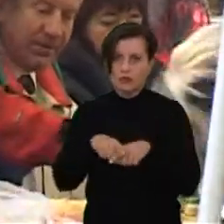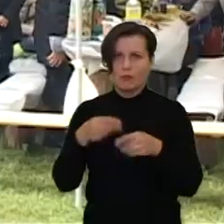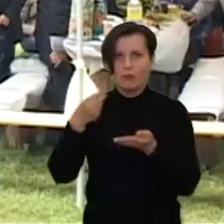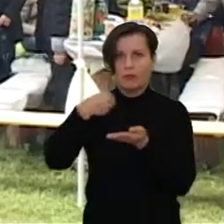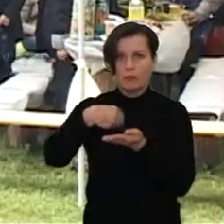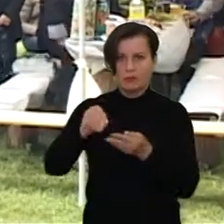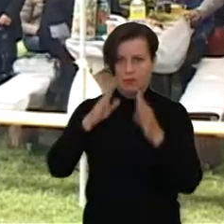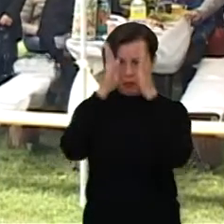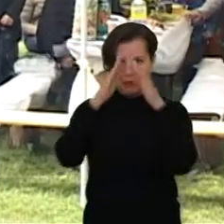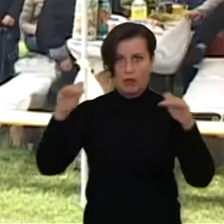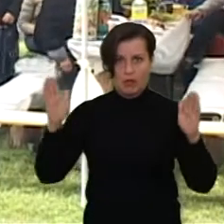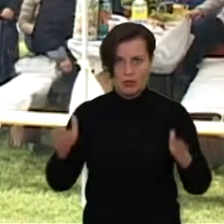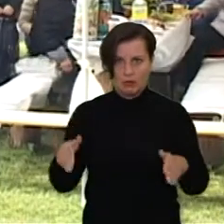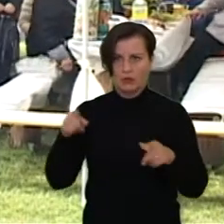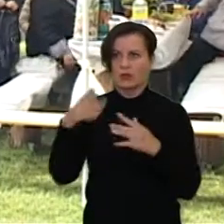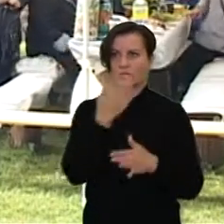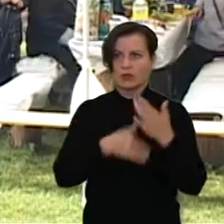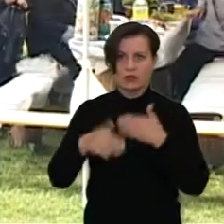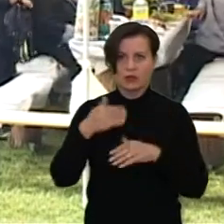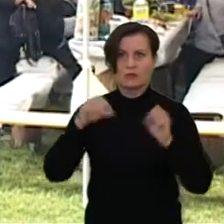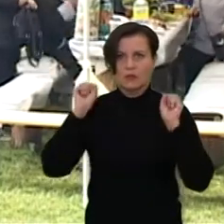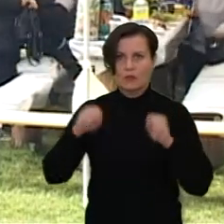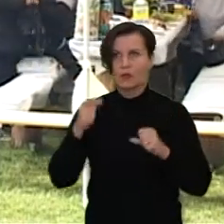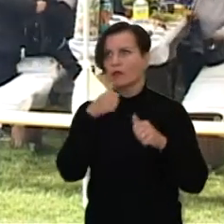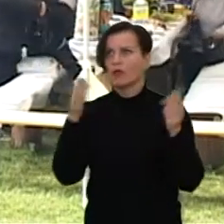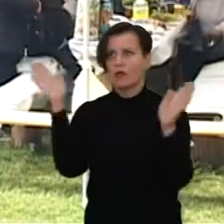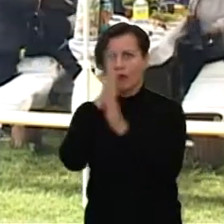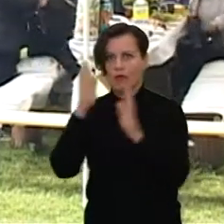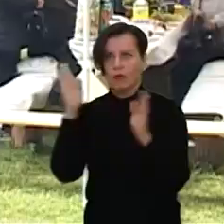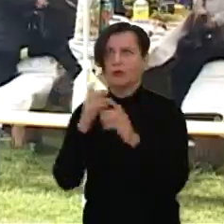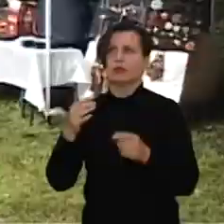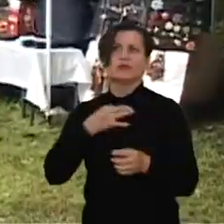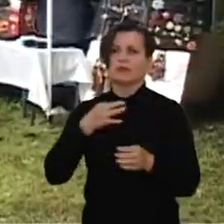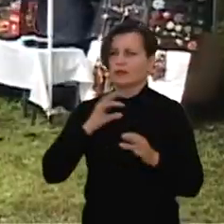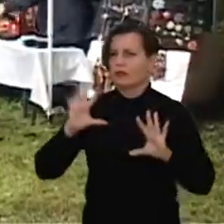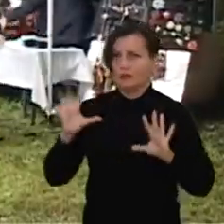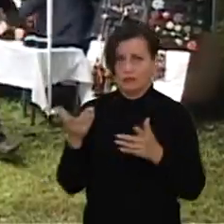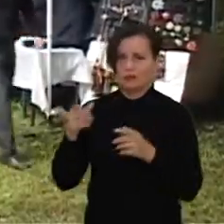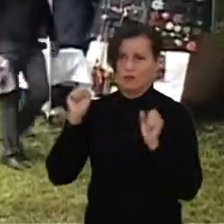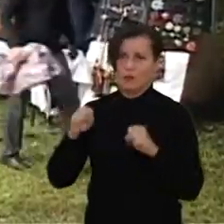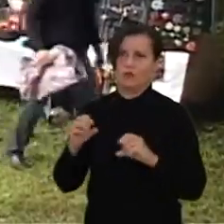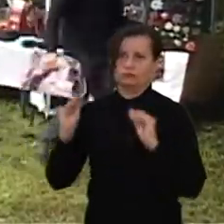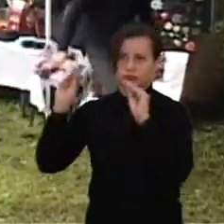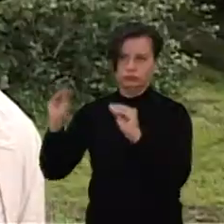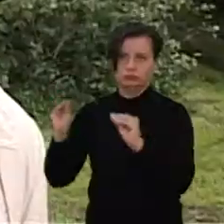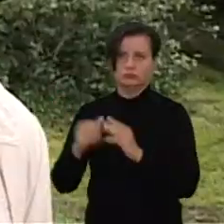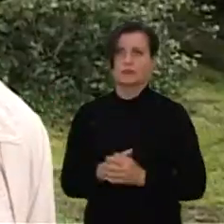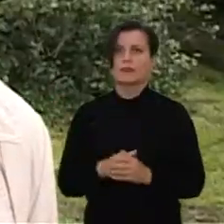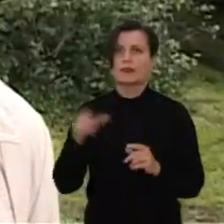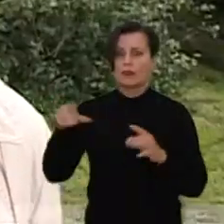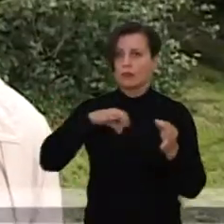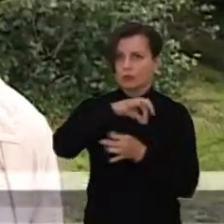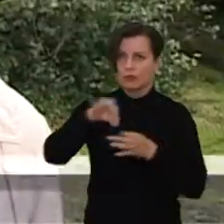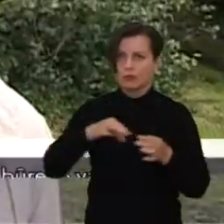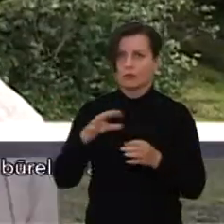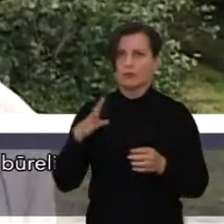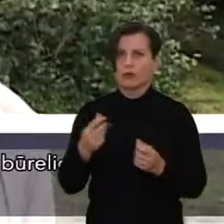palapinė, kurios dėkaniai galėjai galės organizuoti renginius gamtoje, bet kokiu oru. Projektas yra finansuojamas kėdainio rajono